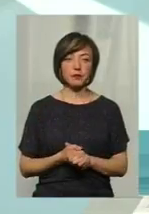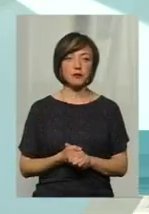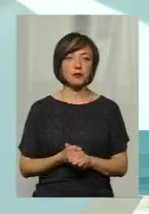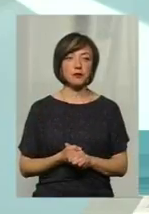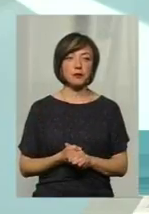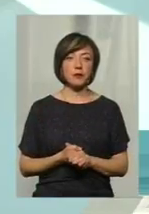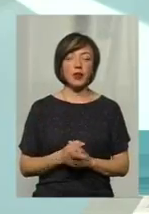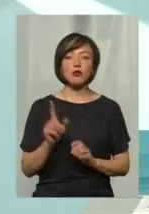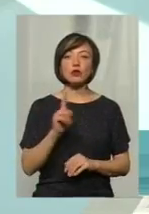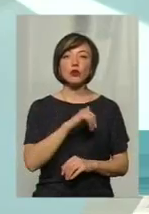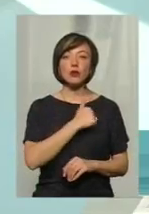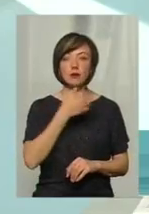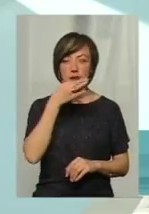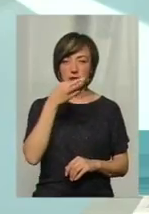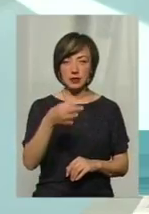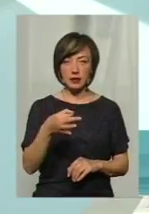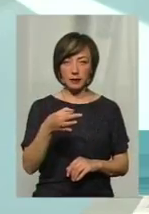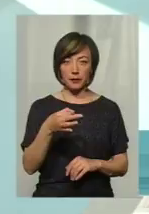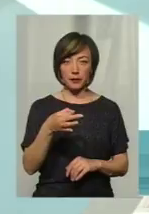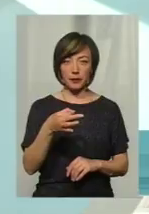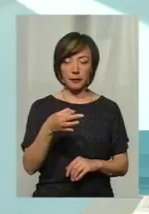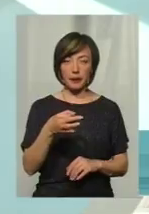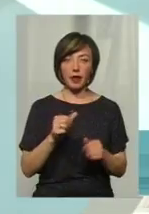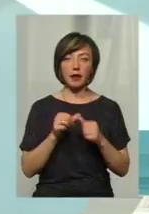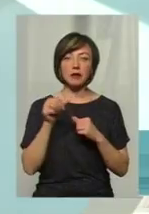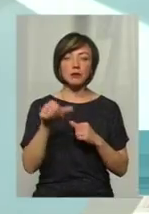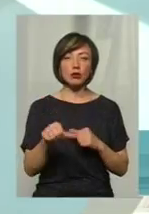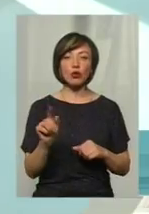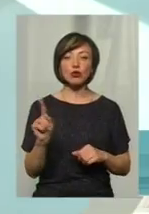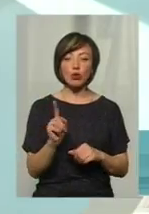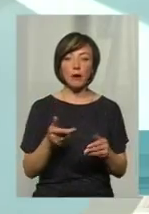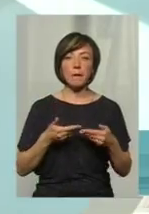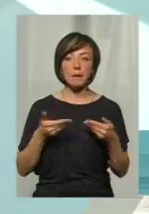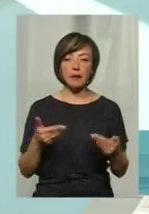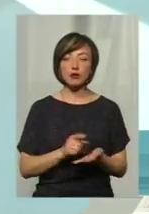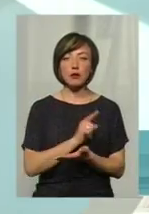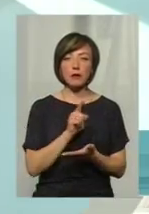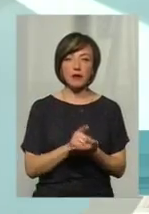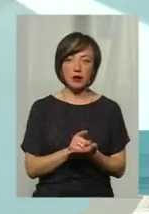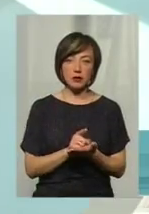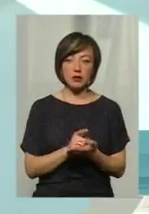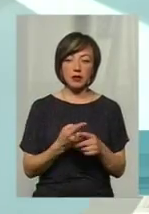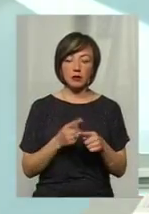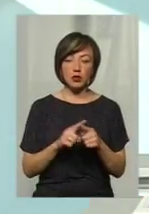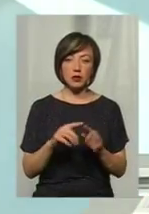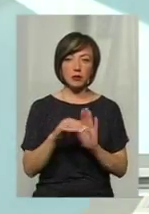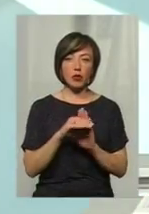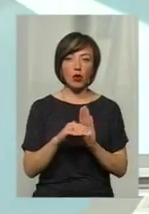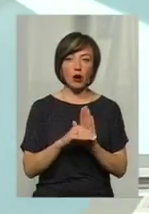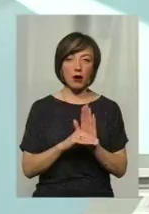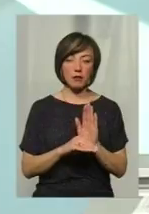Що я хотів би сказати, що крім того, що ми зобоязуємося по цій же програмі